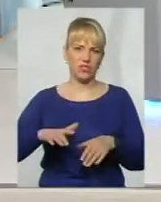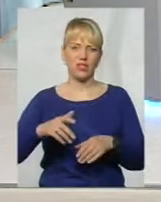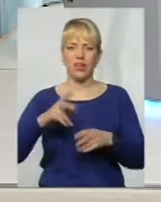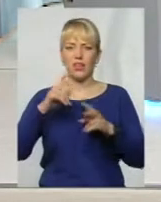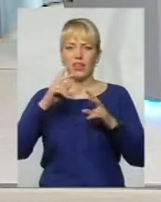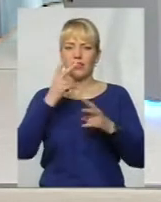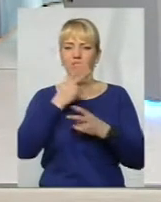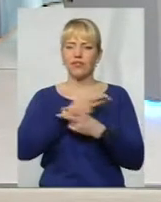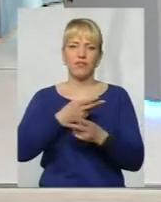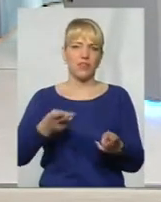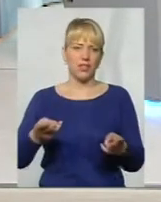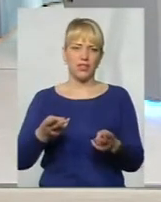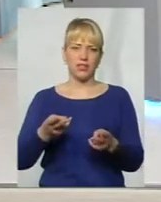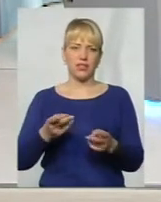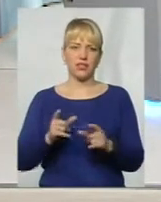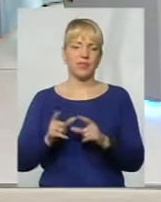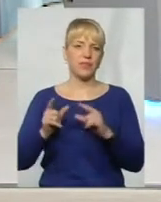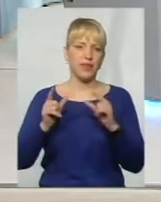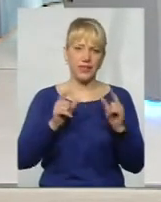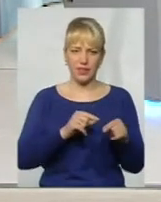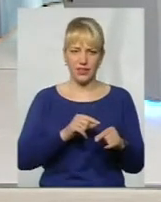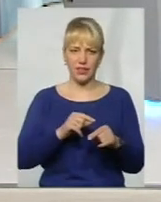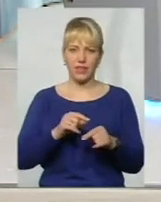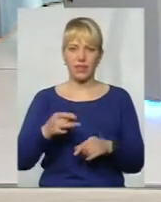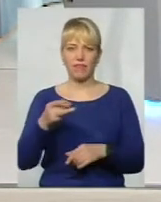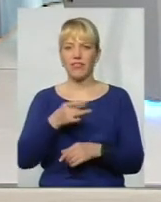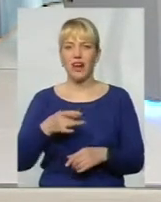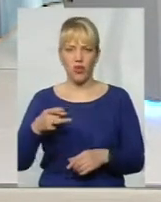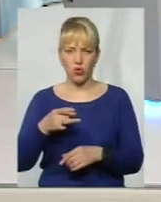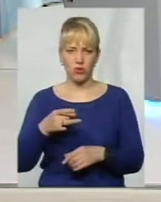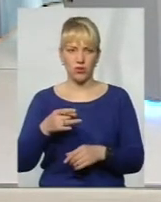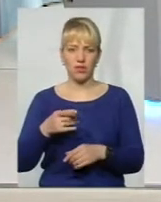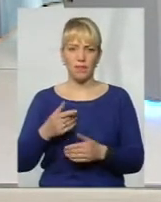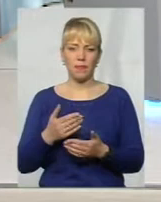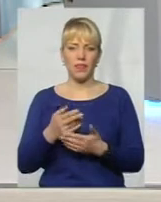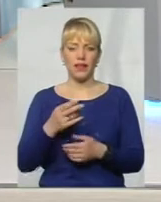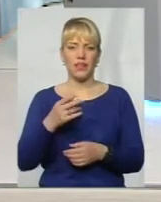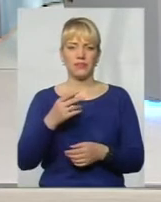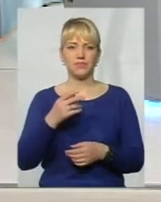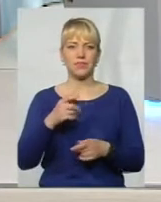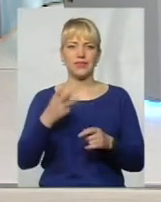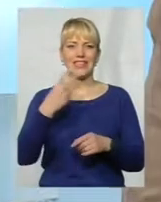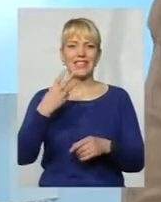Дивилися на, їхали в район, виїжджали, не в район, а по 30-ти кілометровій зоні,